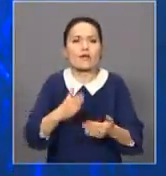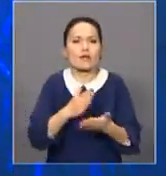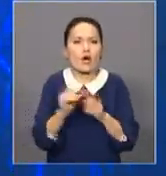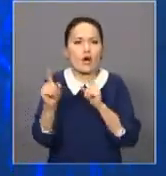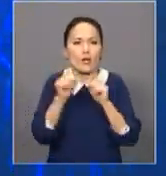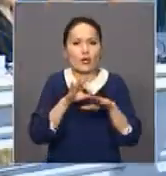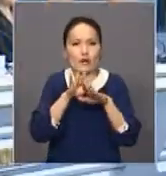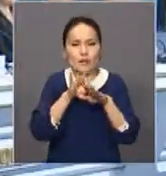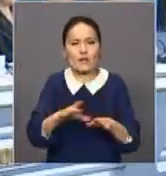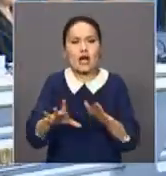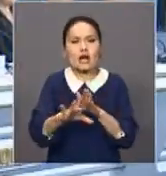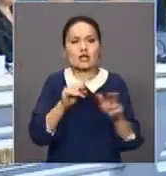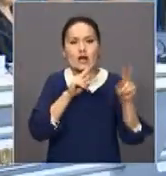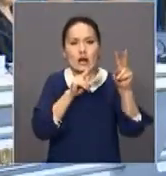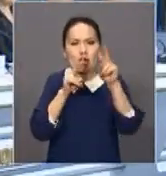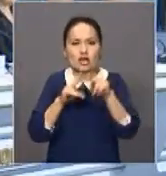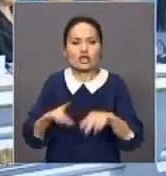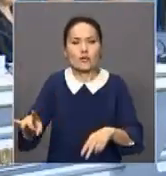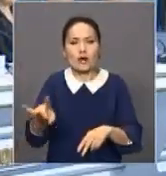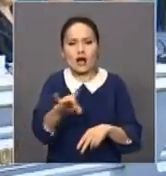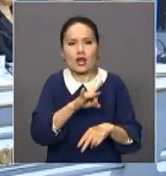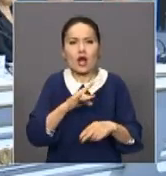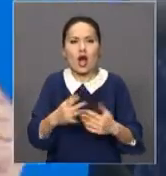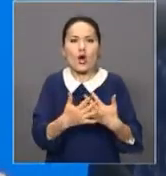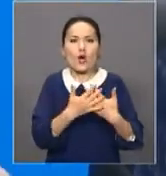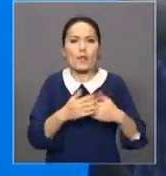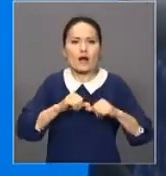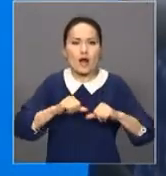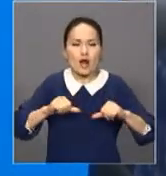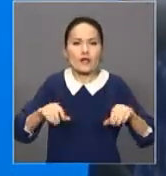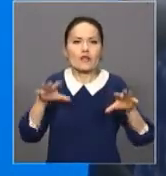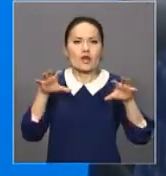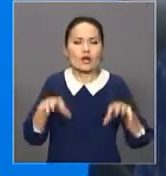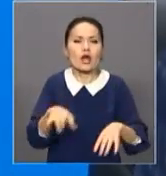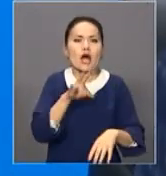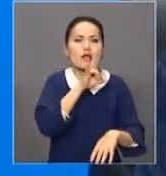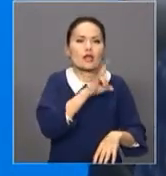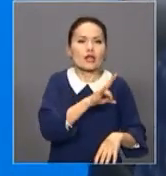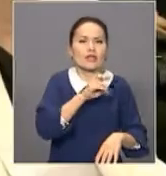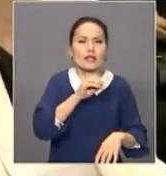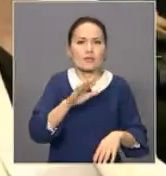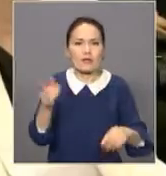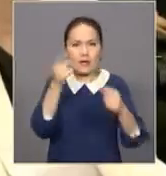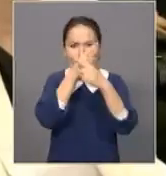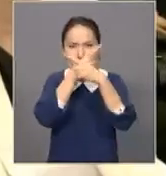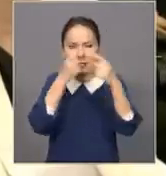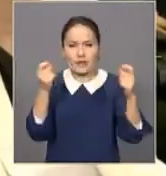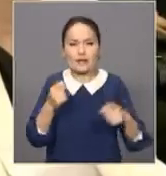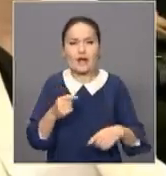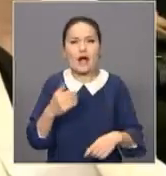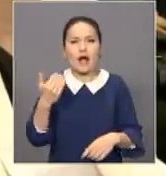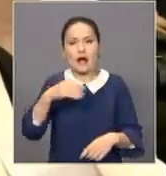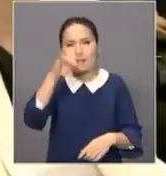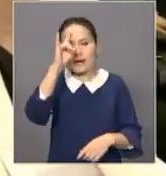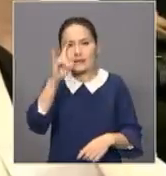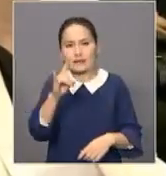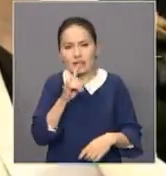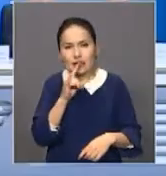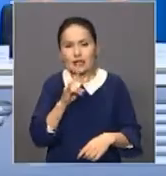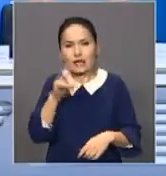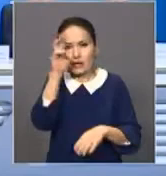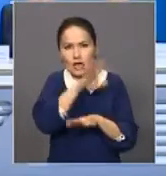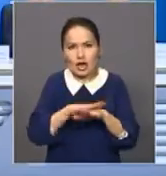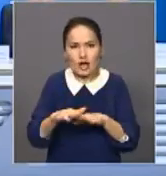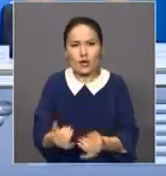өткен брифингте сайлауды бақылау жөндегі Республика қоғанды комиссия түрі ағасы Нұрлан Ерінбетіп мәлімдет. О Қазастандықтарды ел